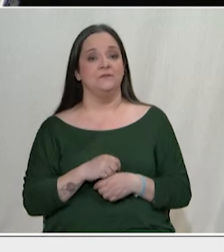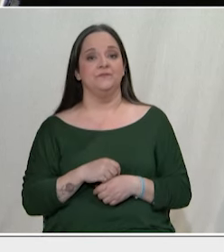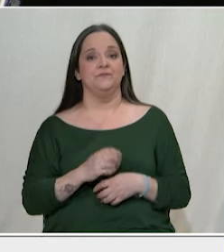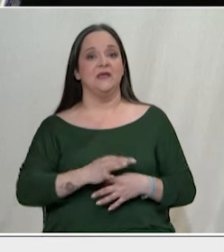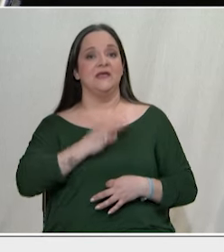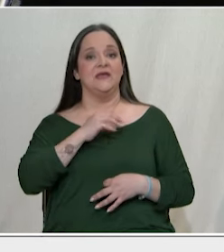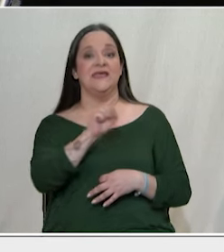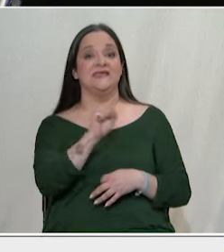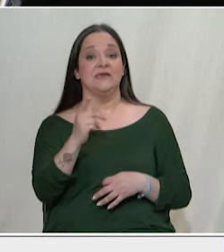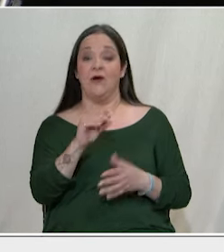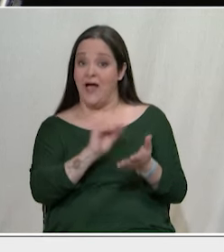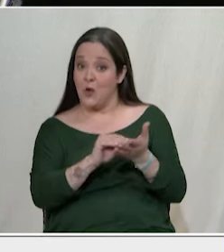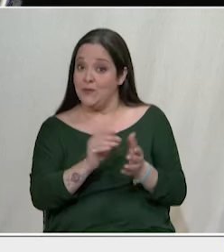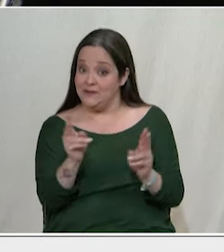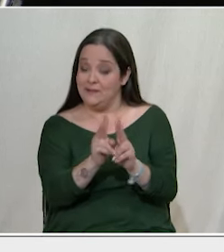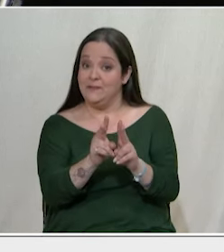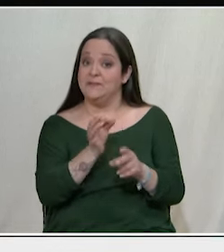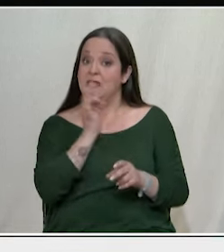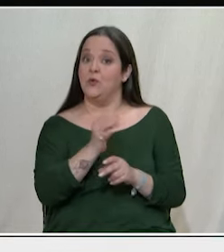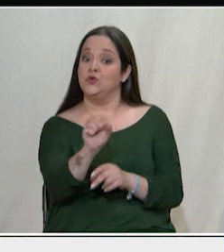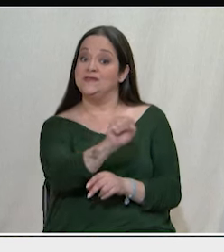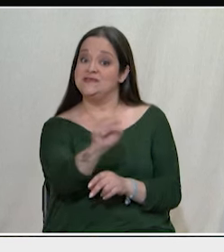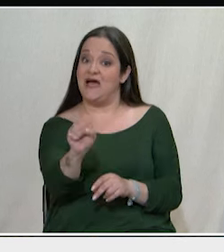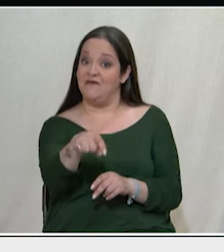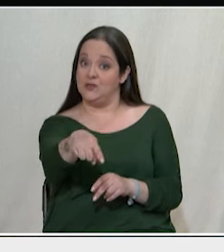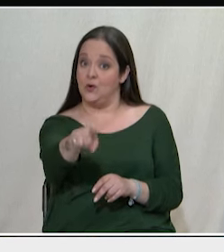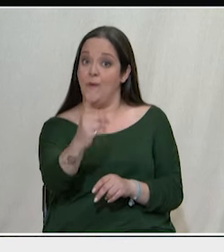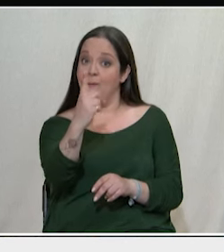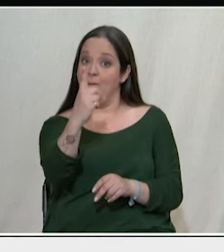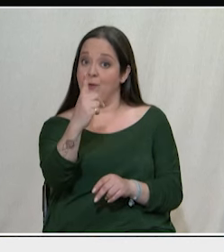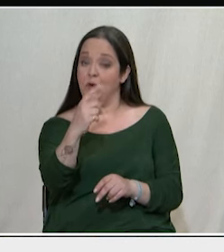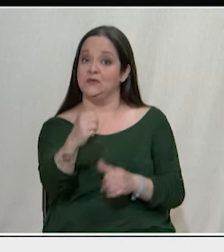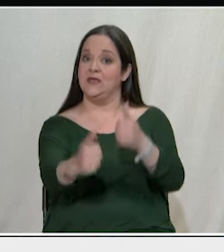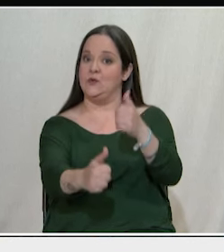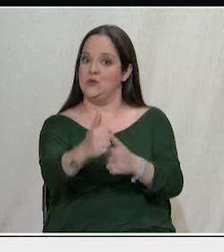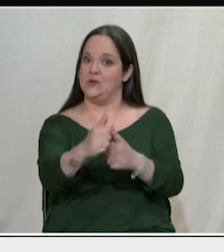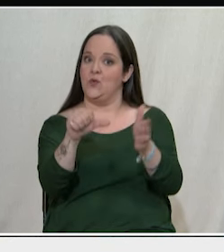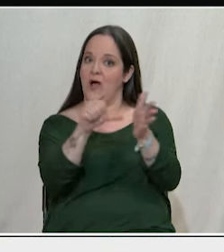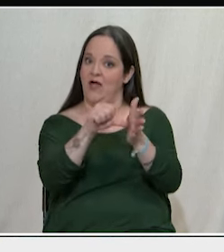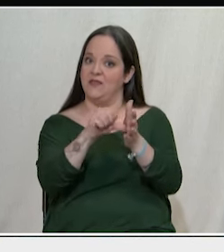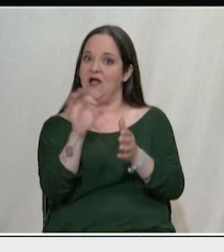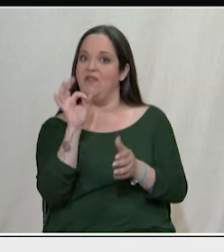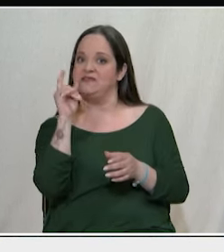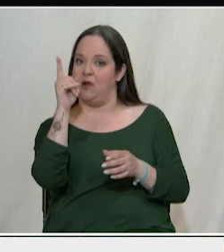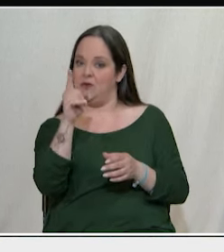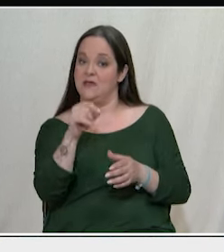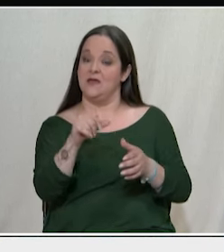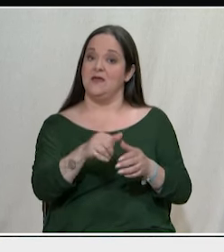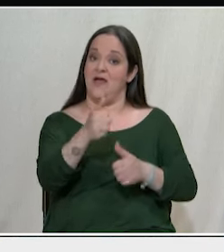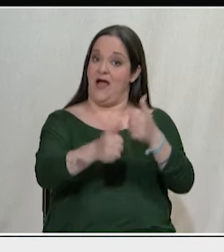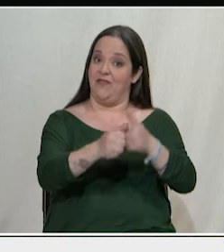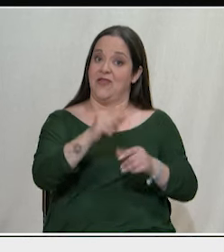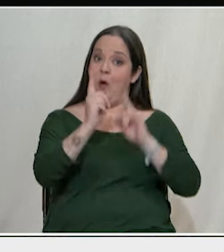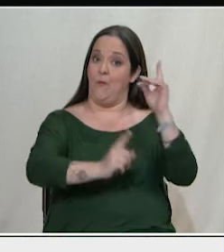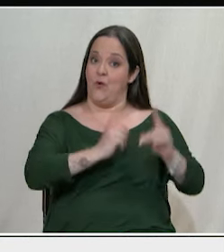Σκέζο Να πω μόνο πολύ σύντομα το Σάββατο 1 Ιουνίου στην Αθήνα και στη Θεσσαλονίκη στην Αθήνα, στην Ομόνια και στη